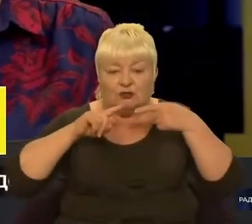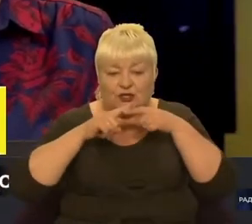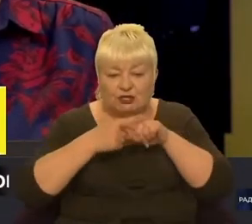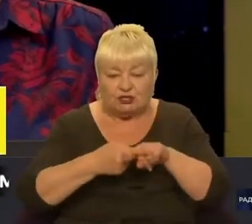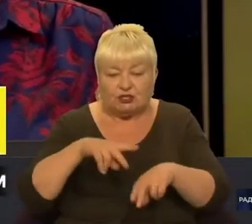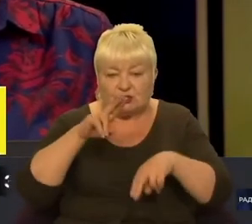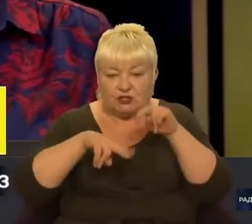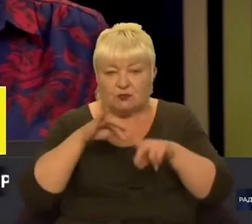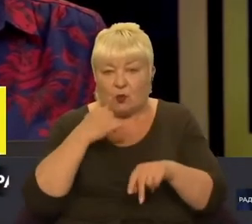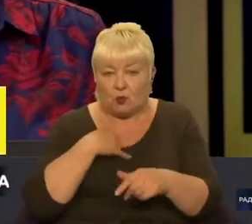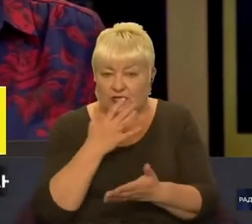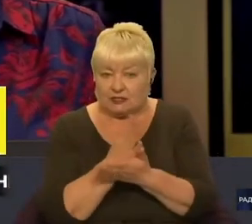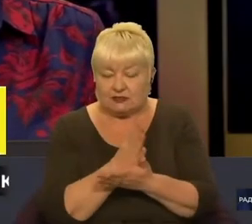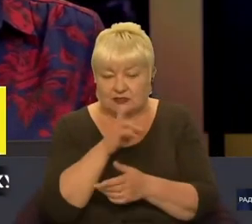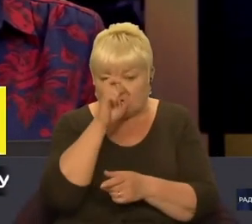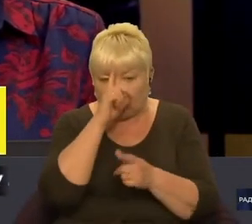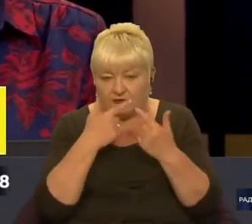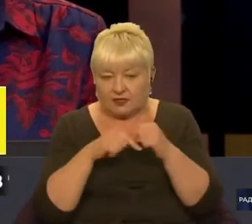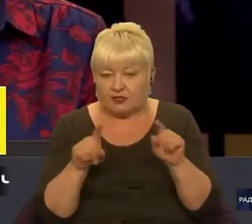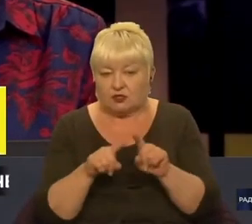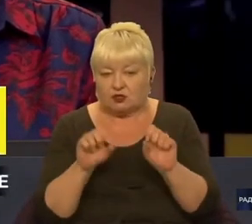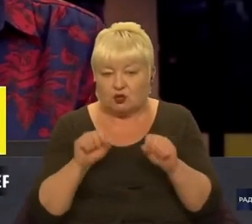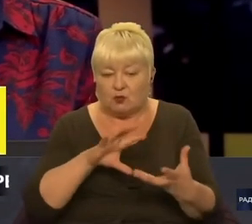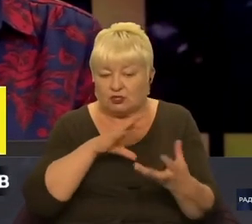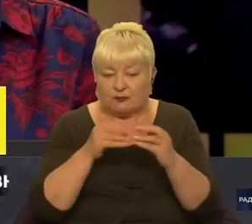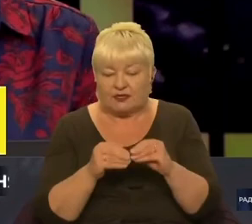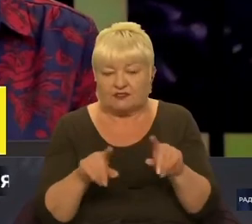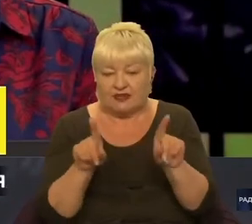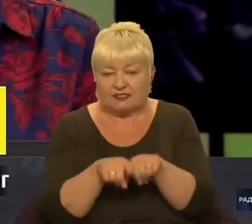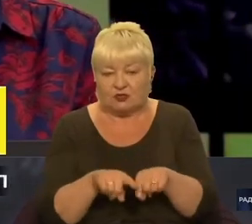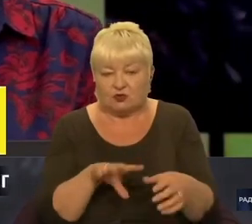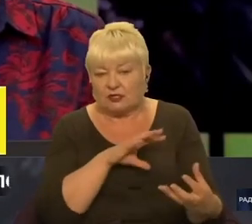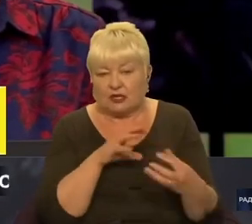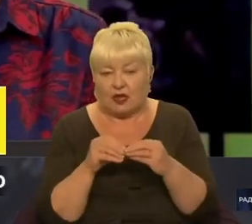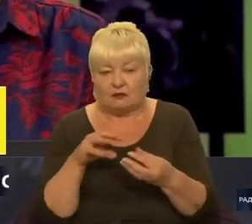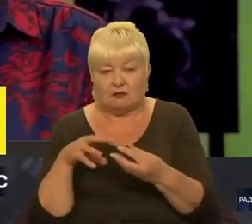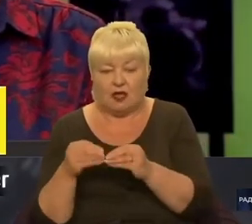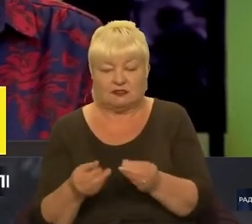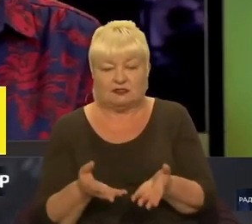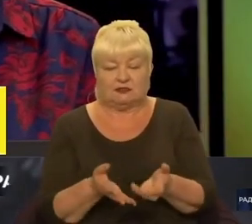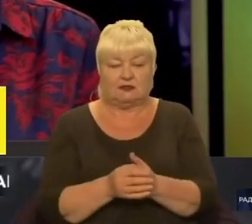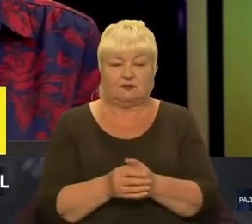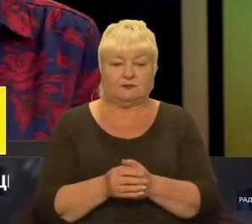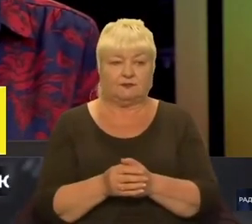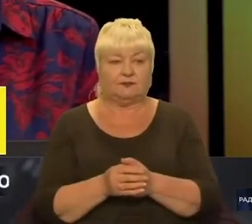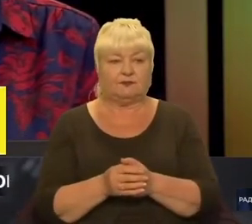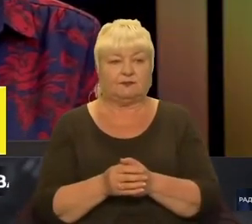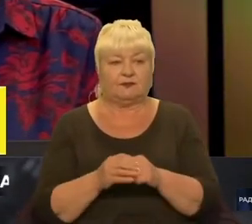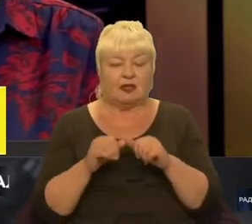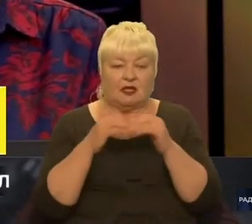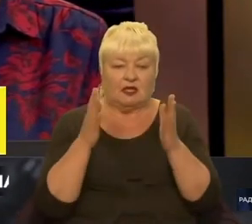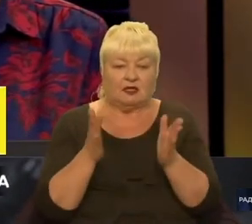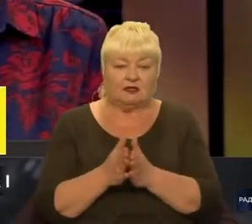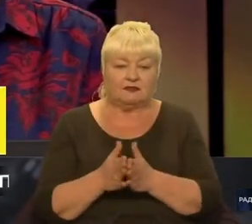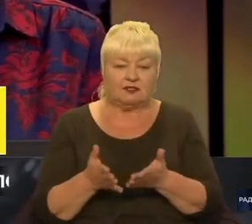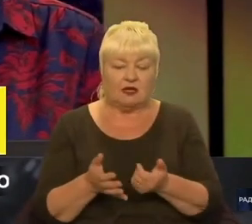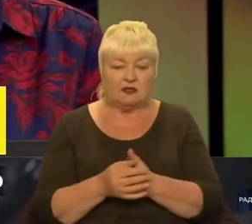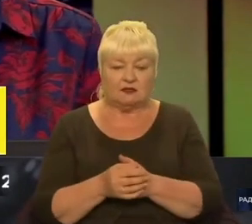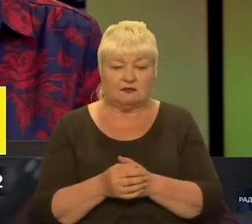є в Україні. Це, що може призвести до таких от наслідків, як має в Нахерсонщині. Ну, взагалі, з Каховським